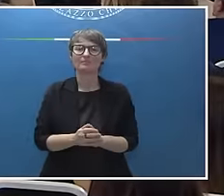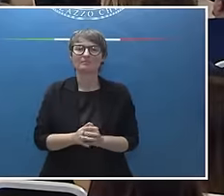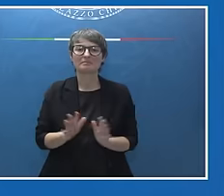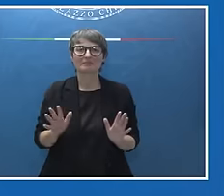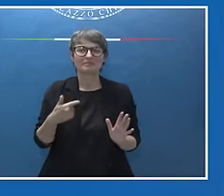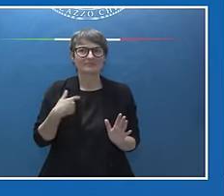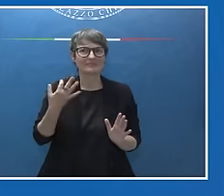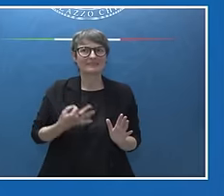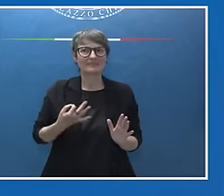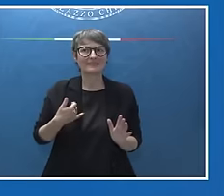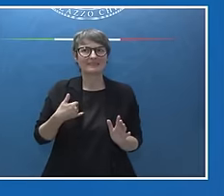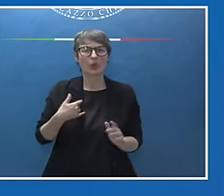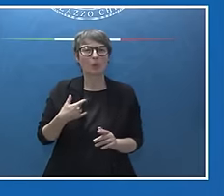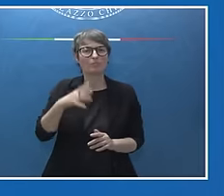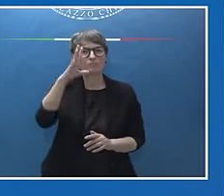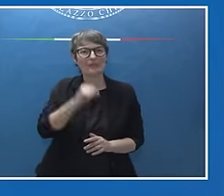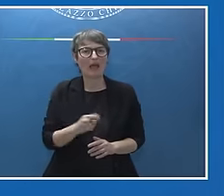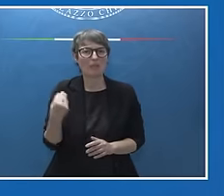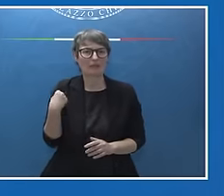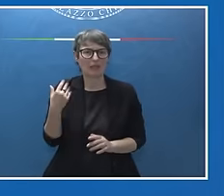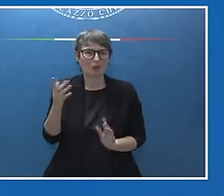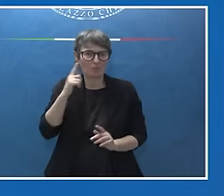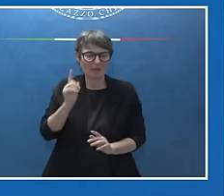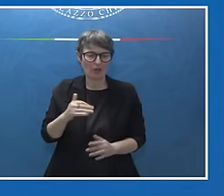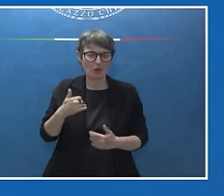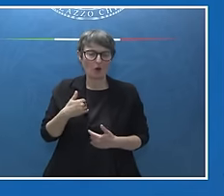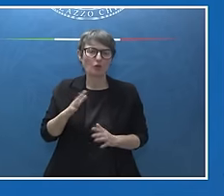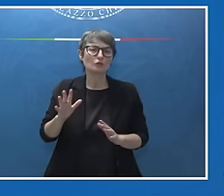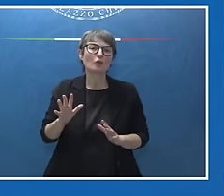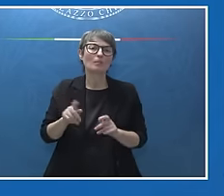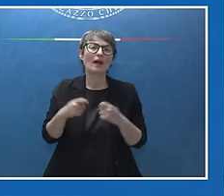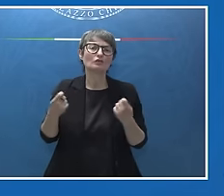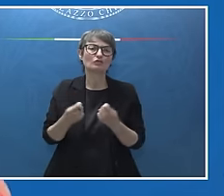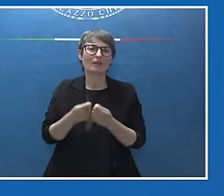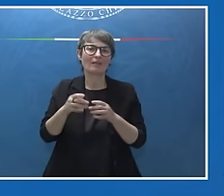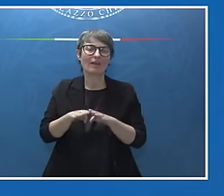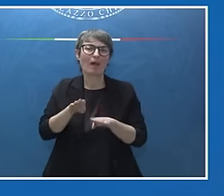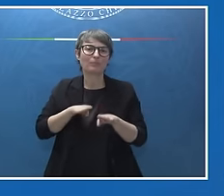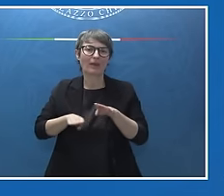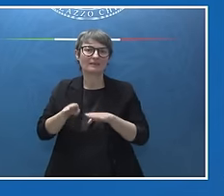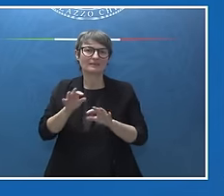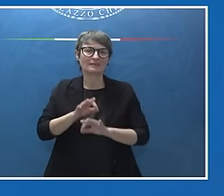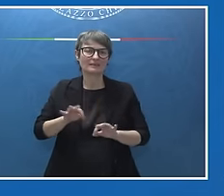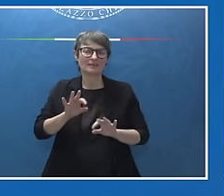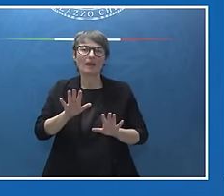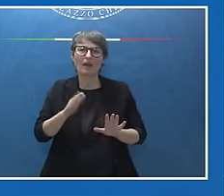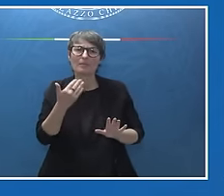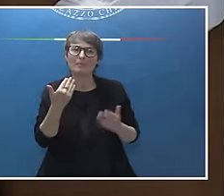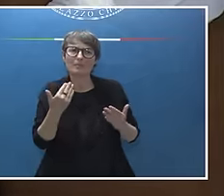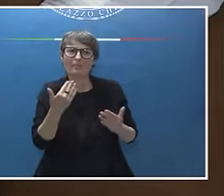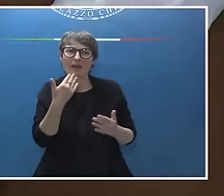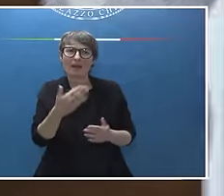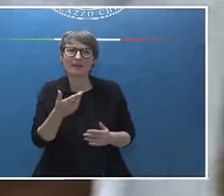non ci sono passi indietro. Sì, magari, grazie. Così sono sicura che ho capito tutto. Ok,